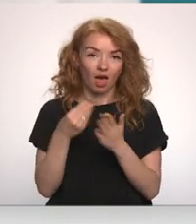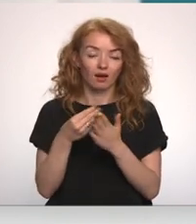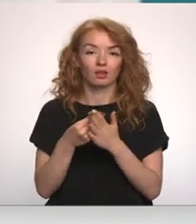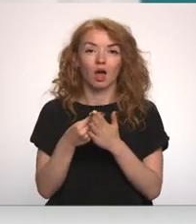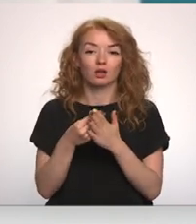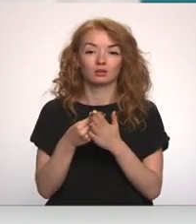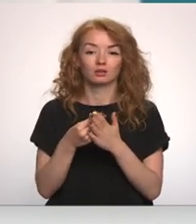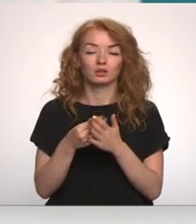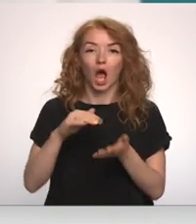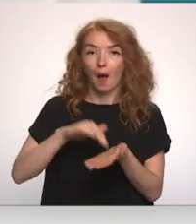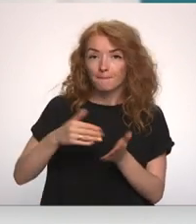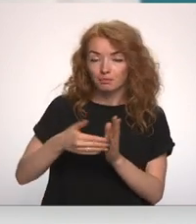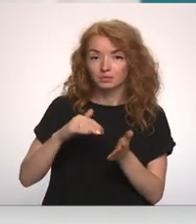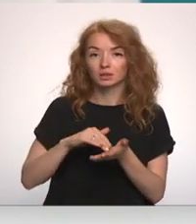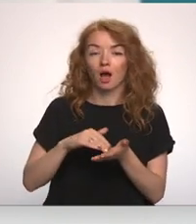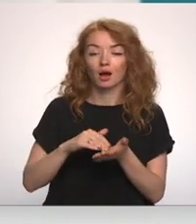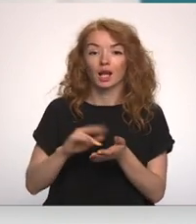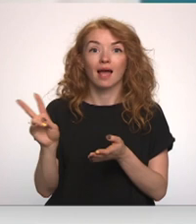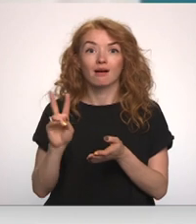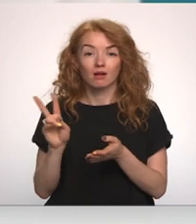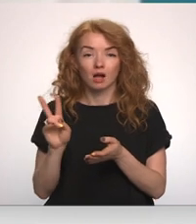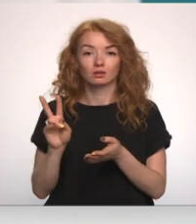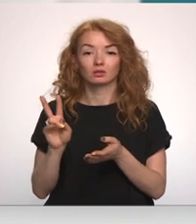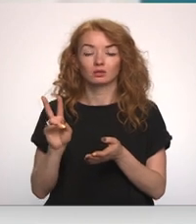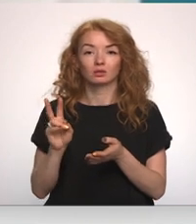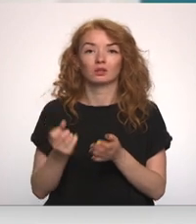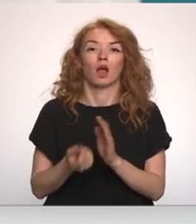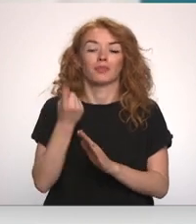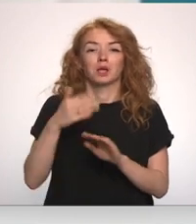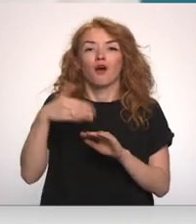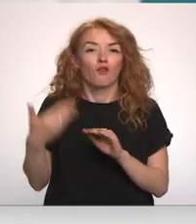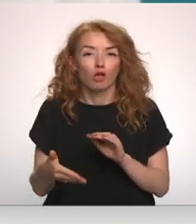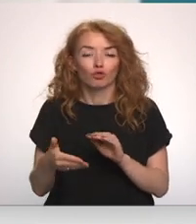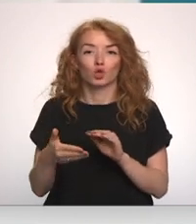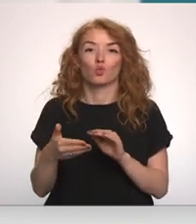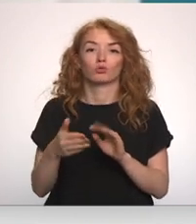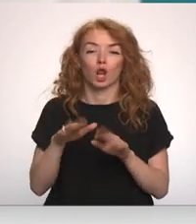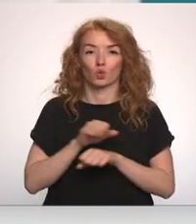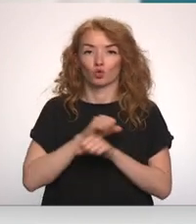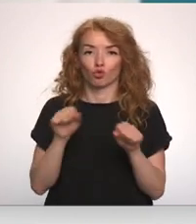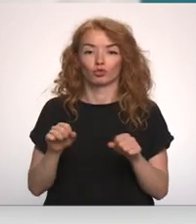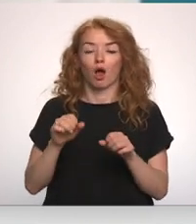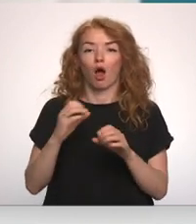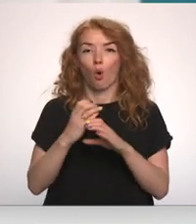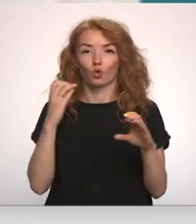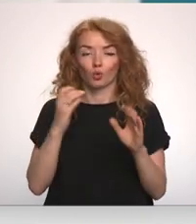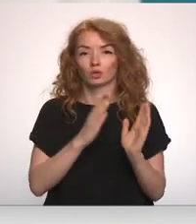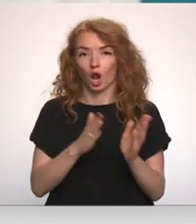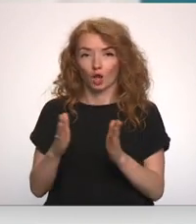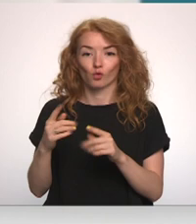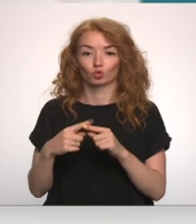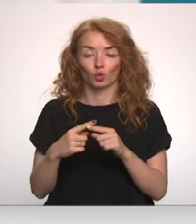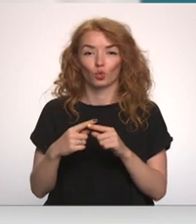vērtēts apstākļi, kas kavējuši paspēja nodrošināt autobusa sagradošanu